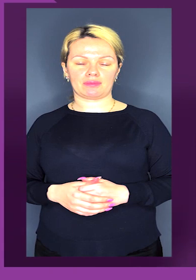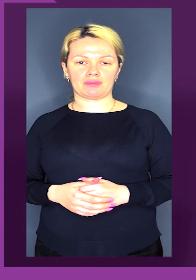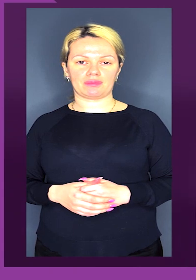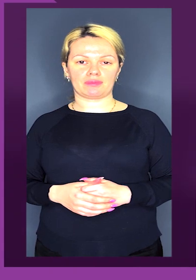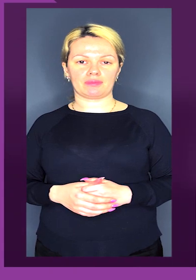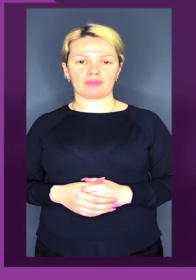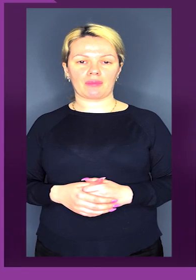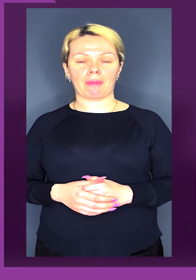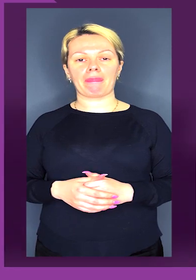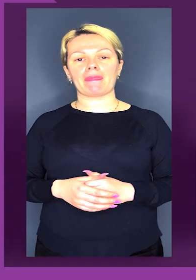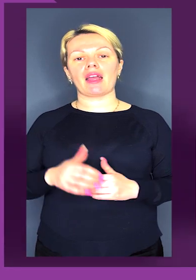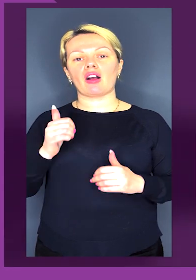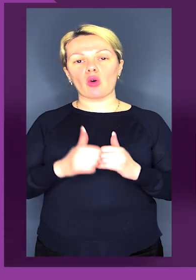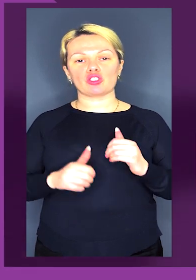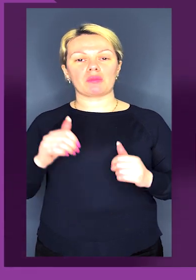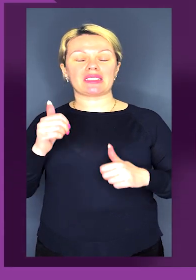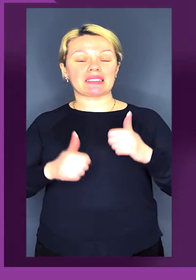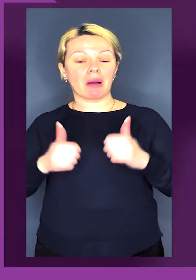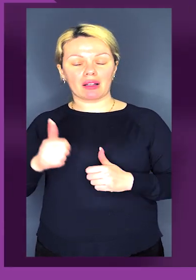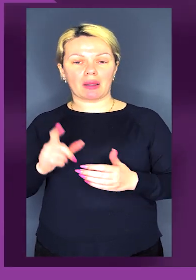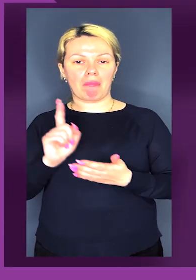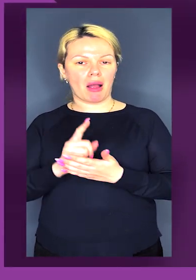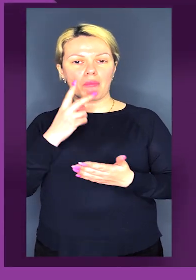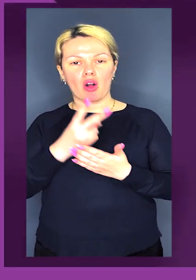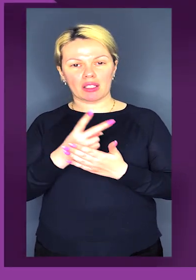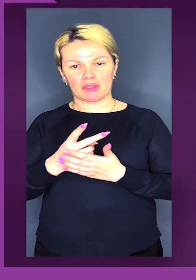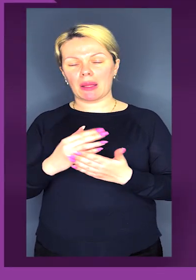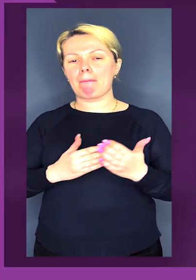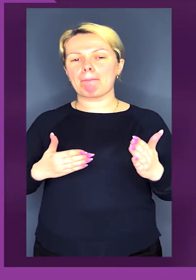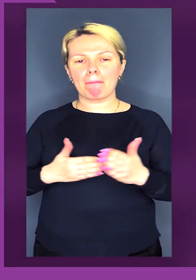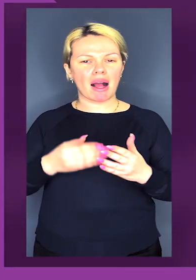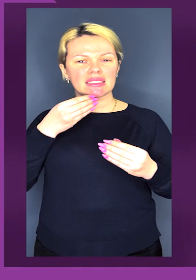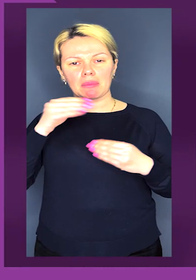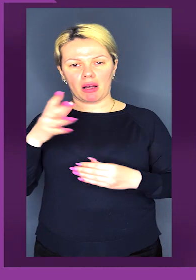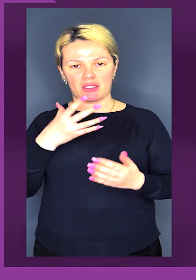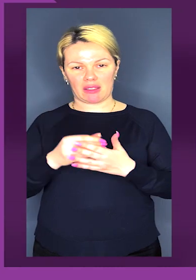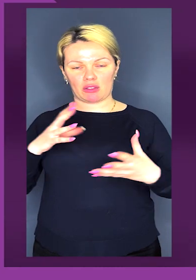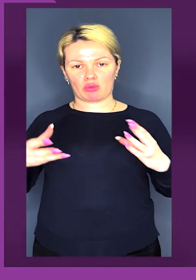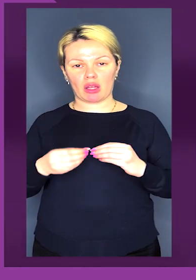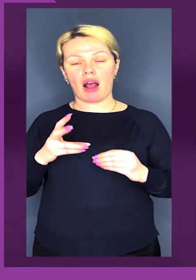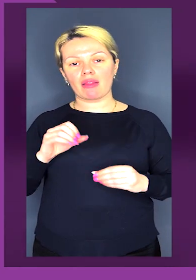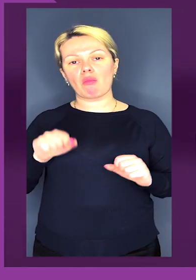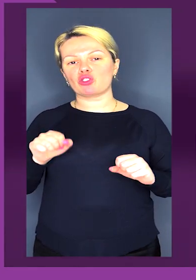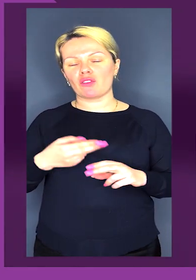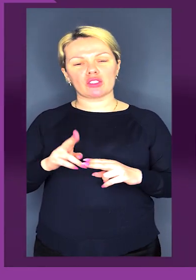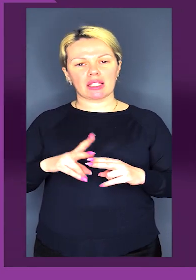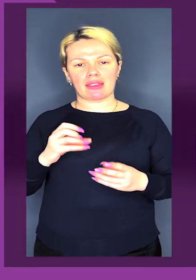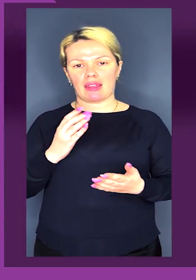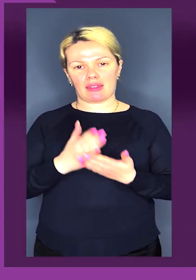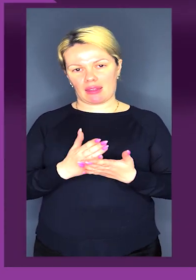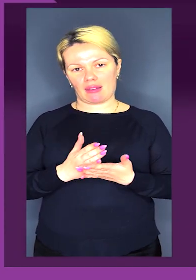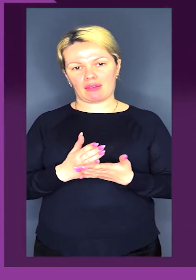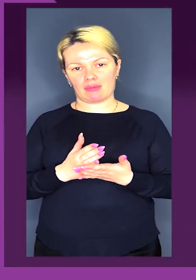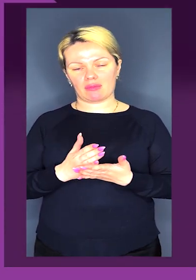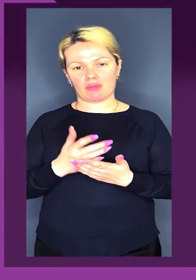І маємо на кожних змаганнях показувати максимальний свій результат. Але, можливо, це не є